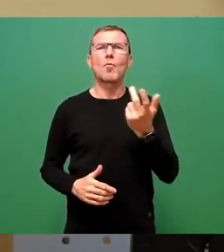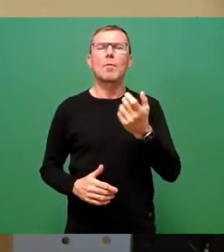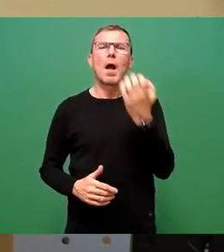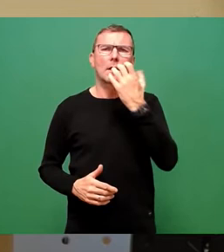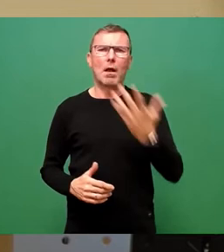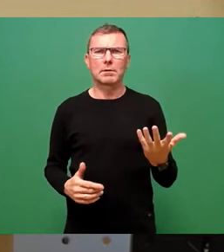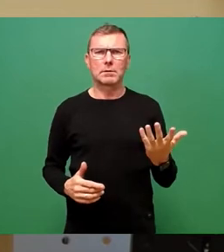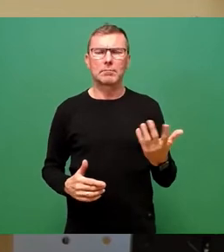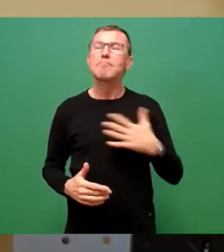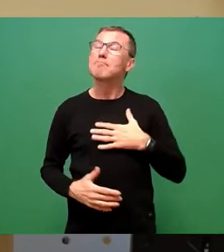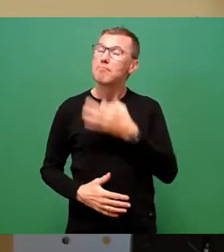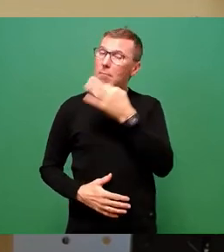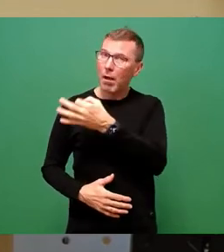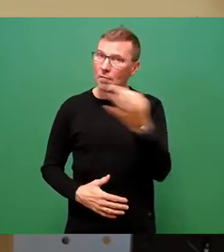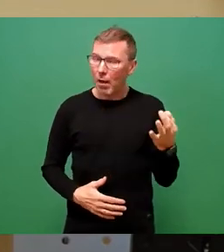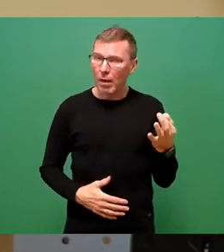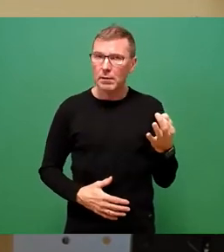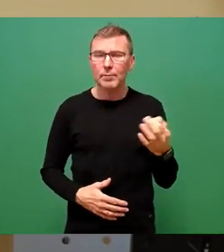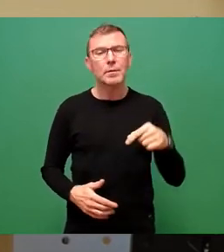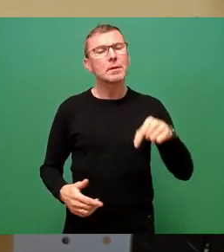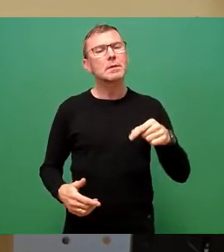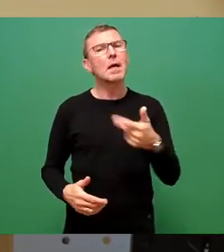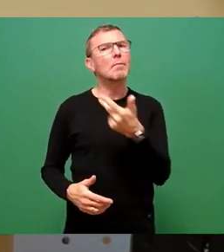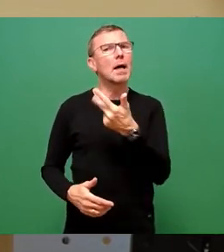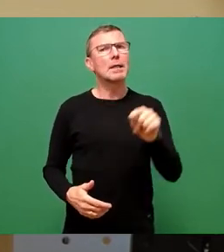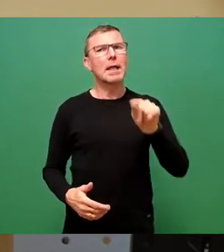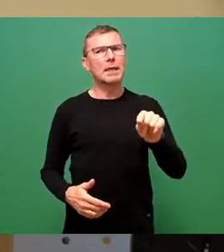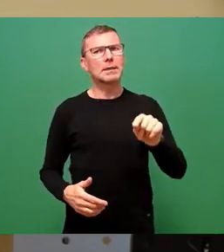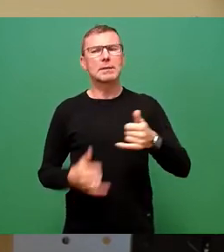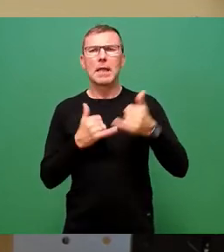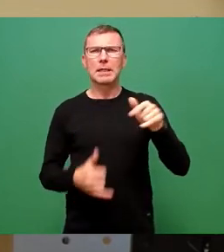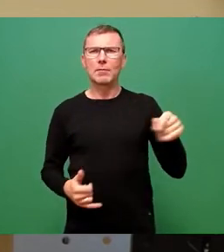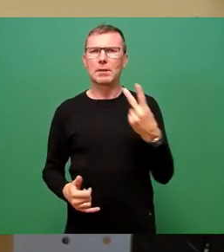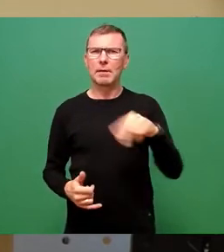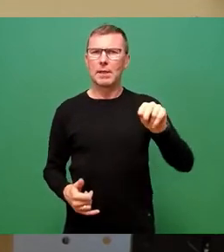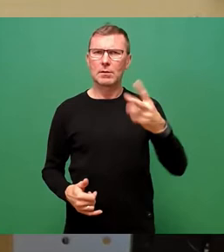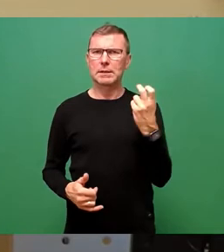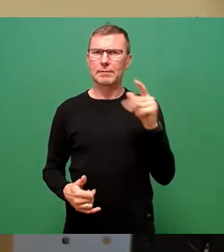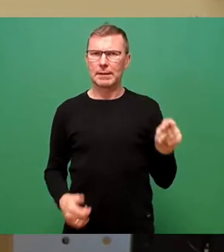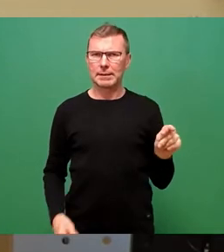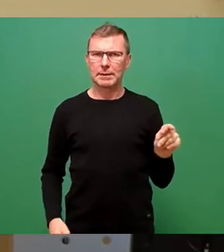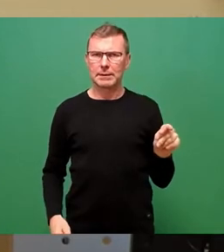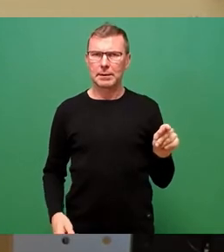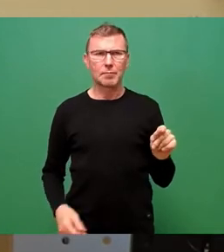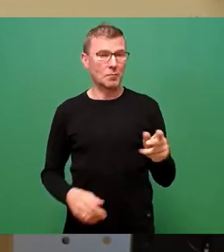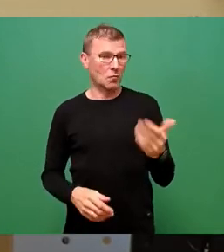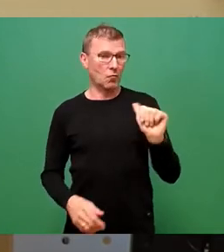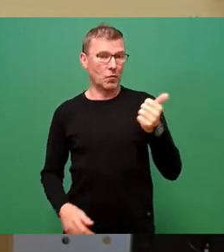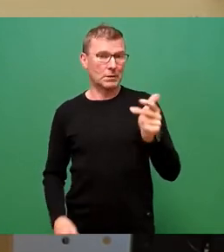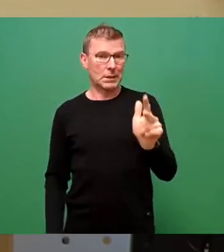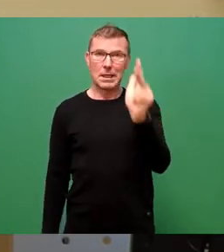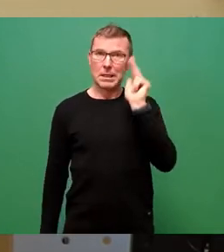Frage. Wie steht es um die am 30. Januar 2020, also vor fast drei Jahren,